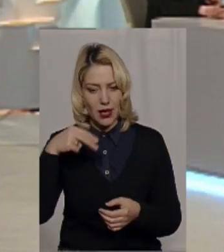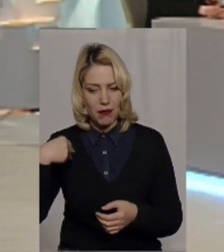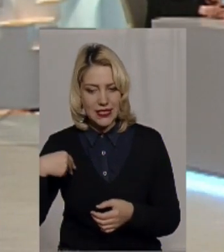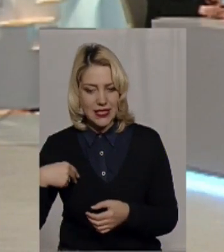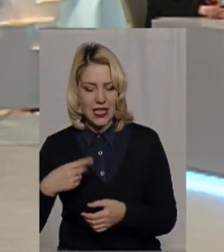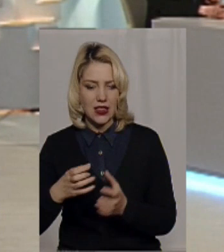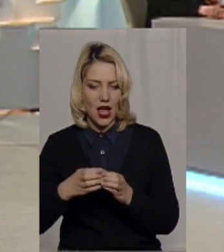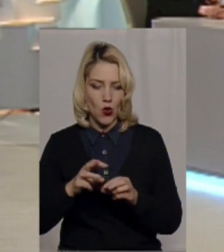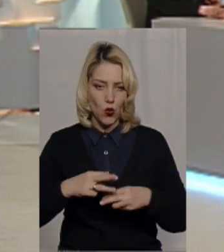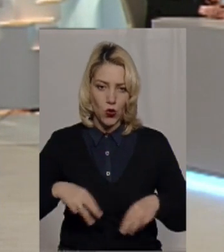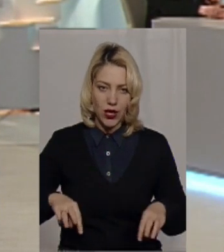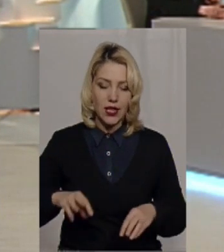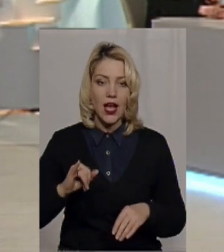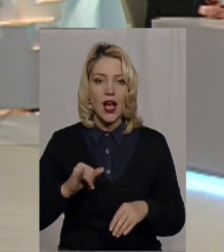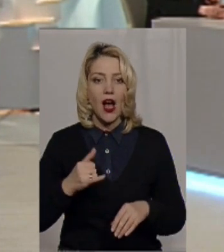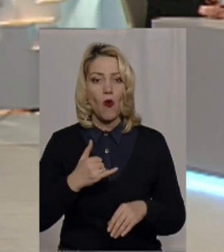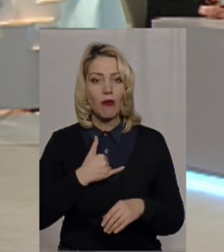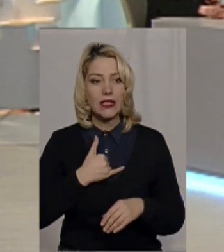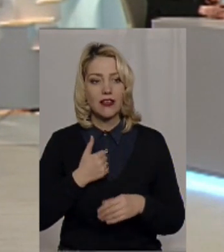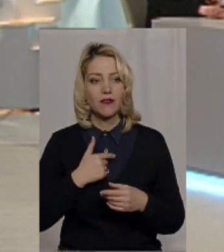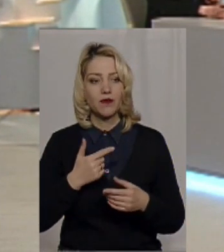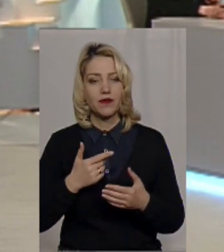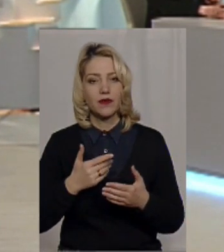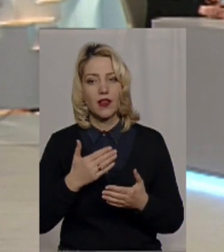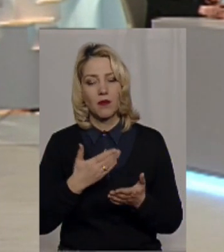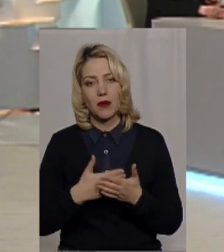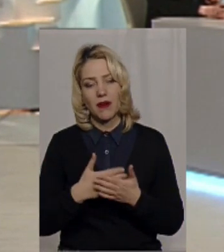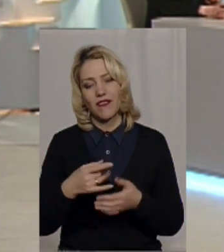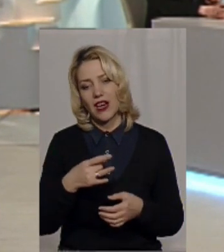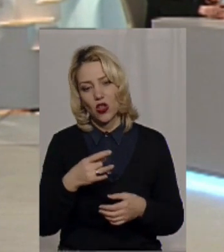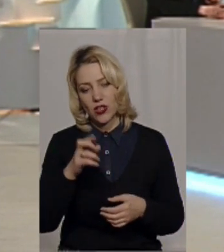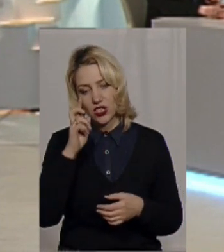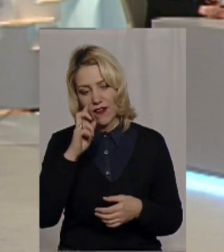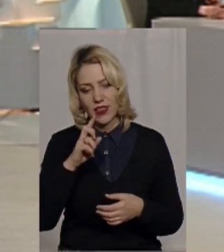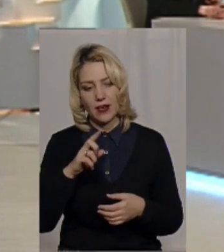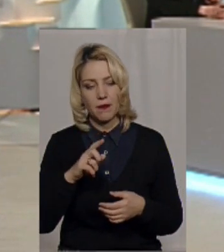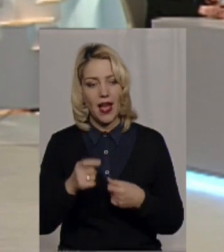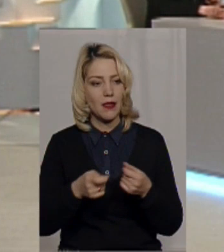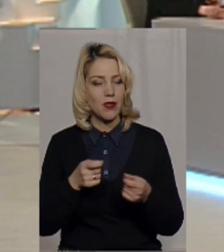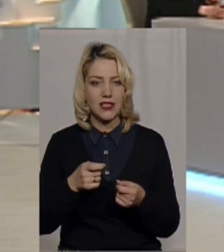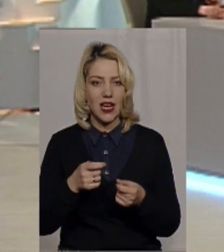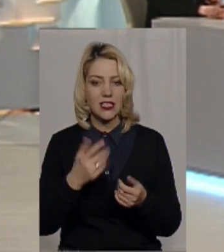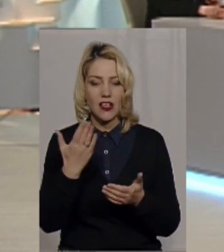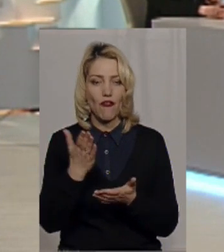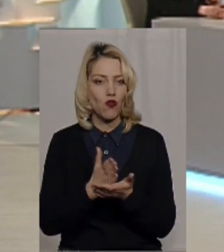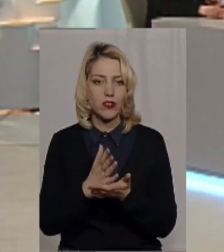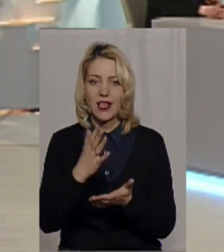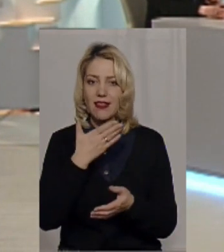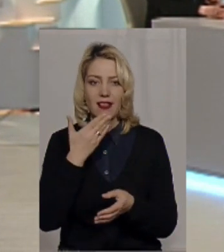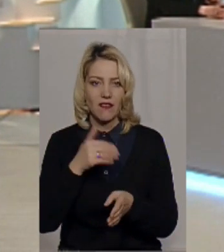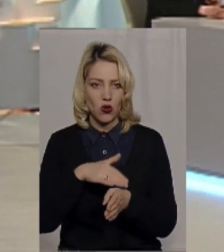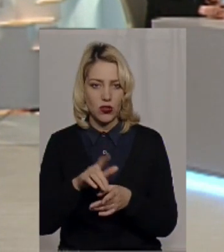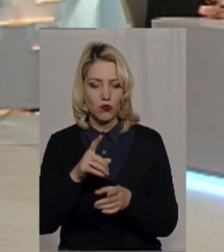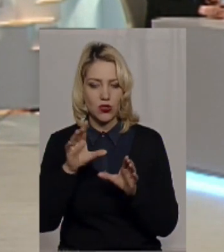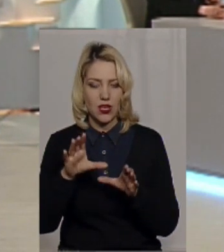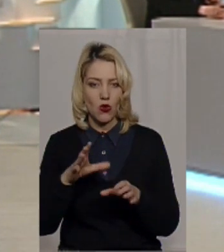на мене, в цих районах, принаймні, районними державними адміністраціями свої функції не виконувалось. Належним чином, тому що закон про